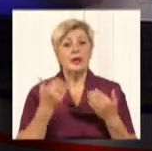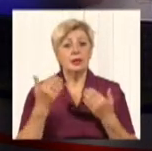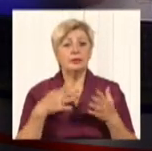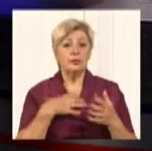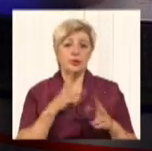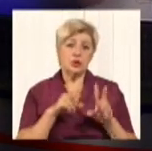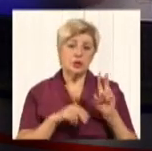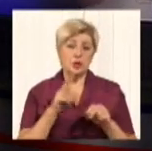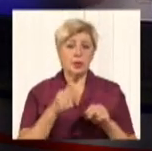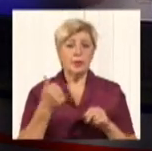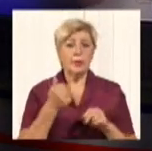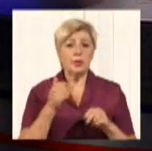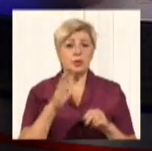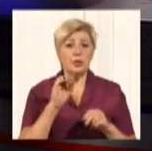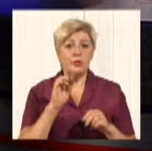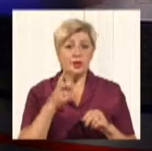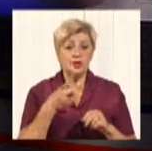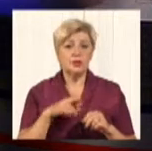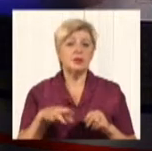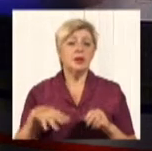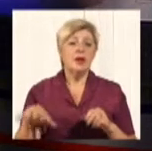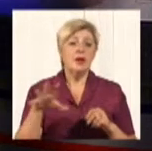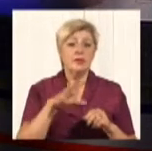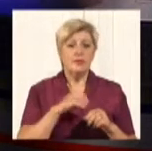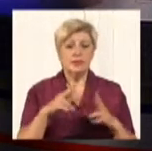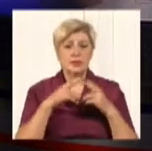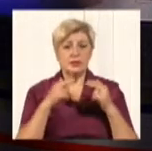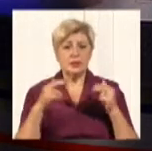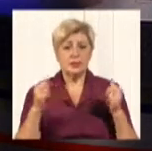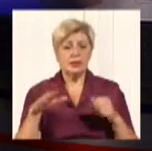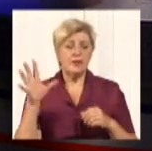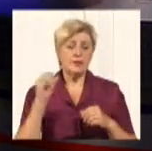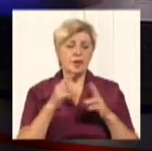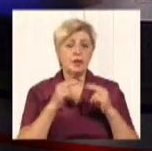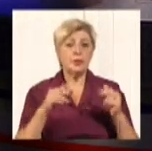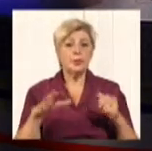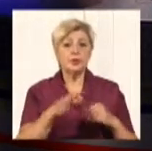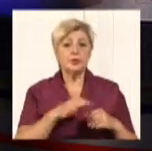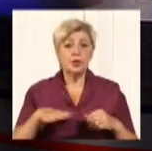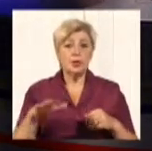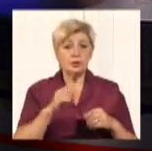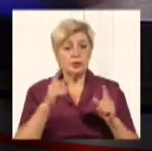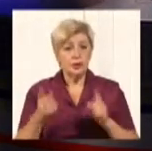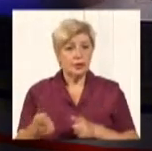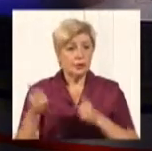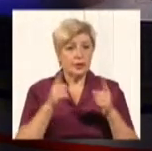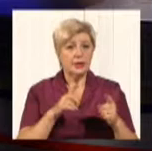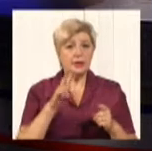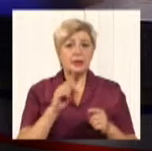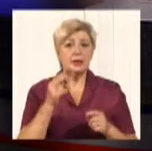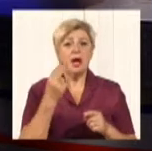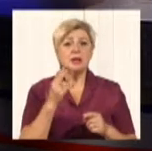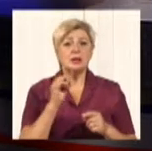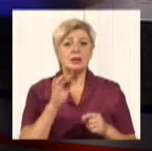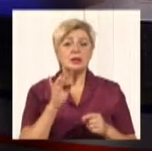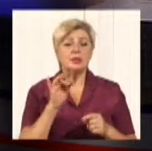1 вересня, прям весь Дніпро, вся Дніпропетровська область, вона також перейде на цифру, або все ж